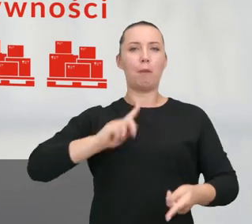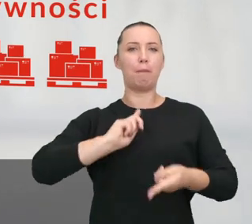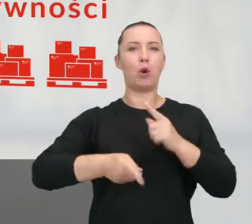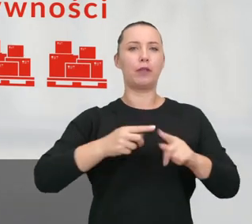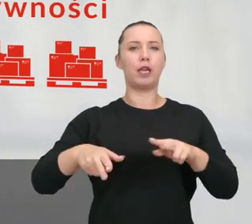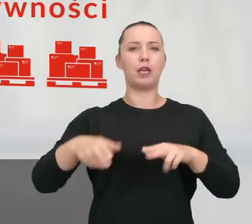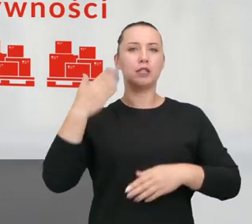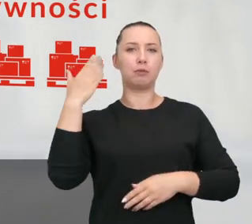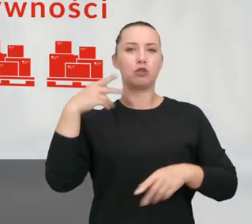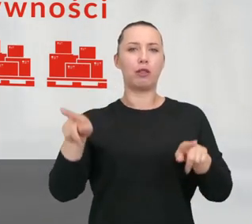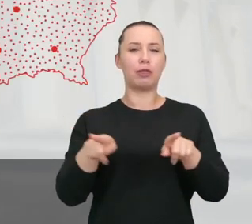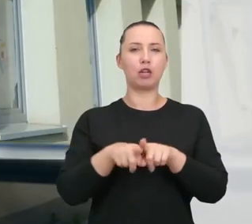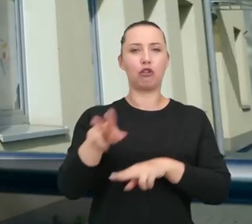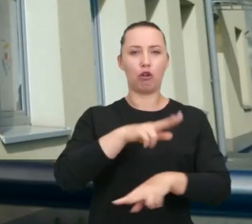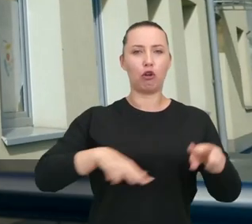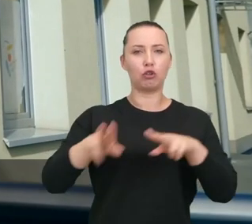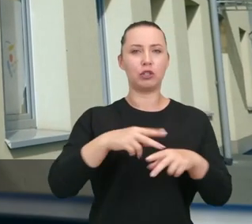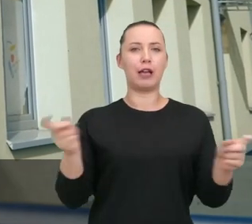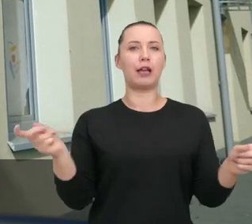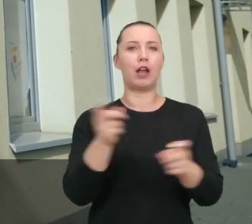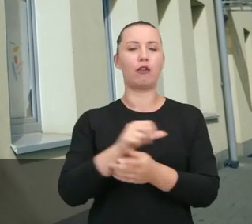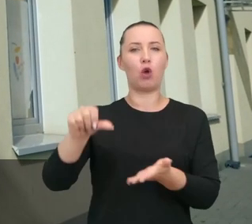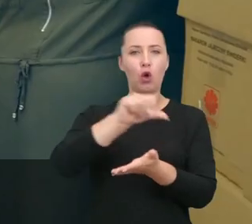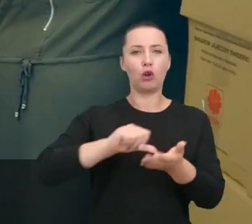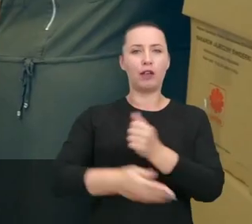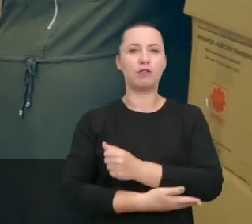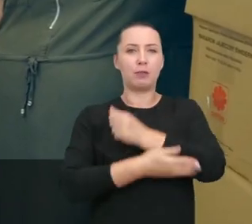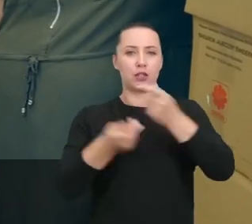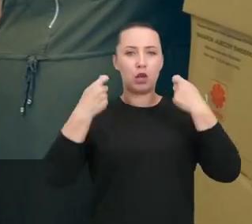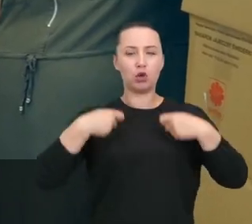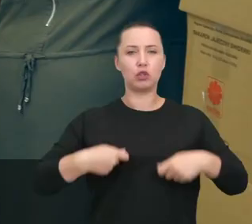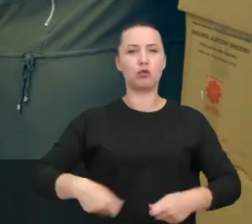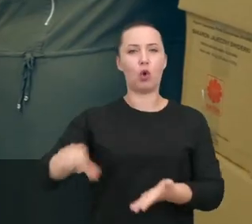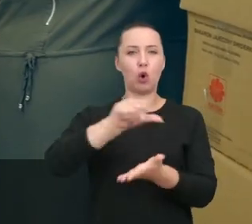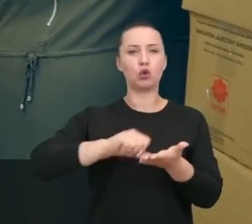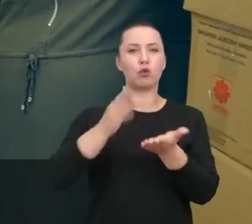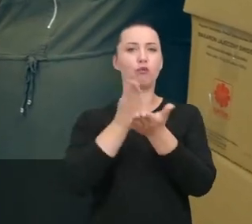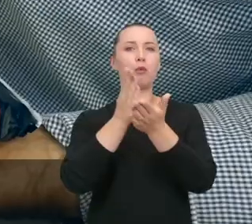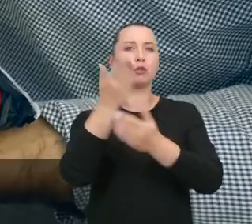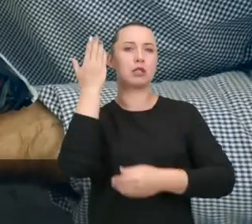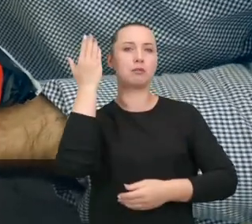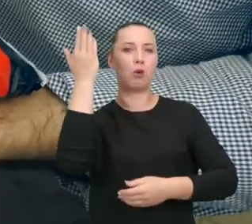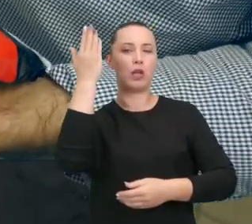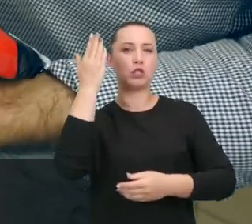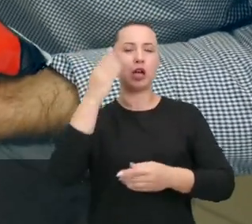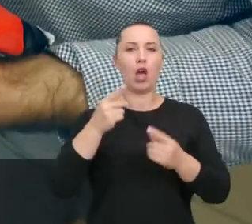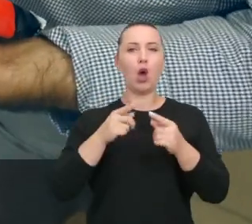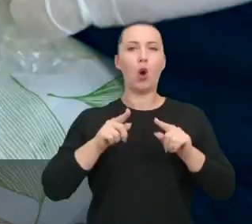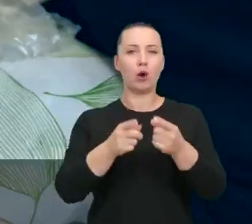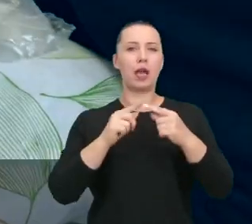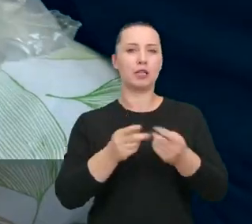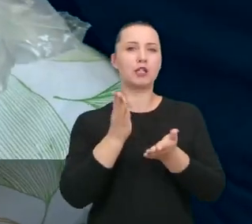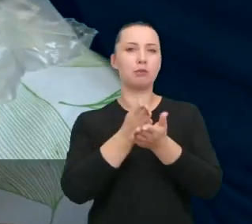Ministerstwa Rodziny i Polityki Społecznej, Krajowego Ośrodka Wsparcia Rolnictwa, Ośrodków Pomocy Społecznej, organizacji